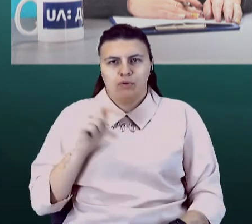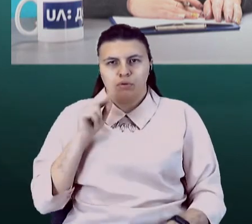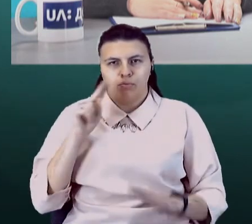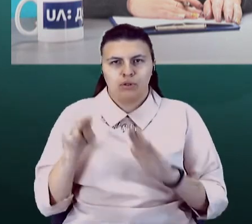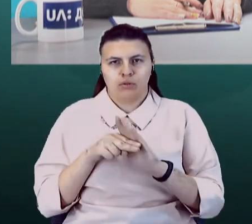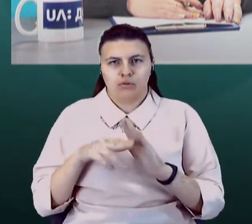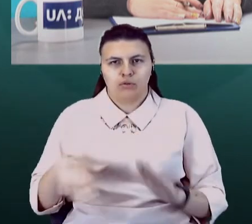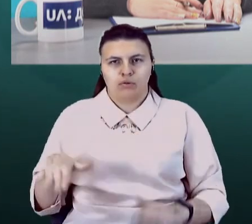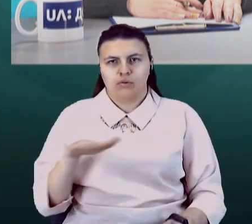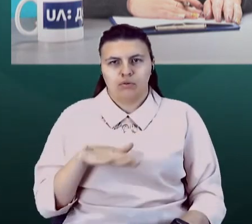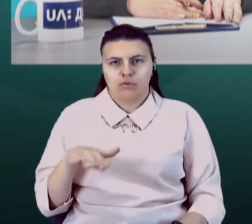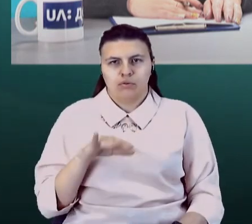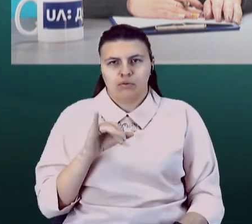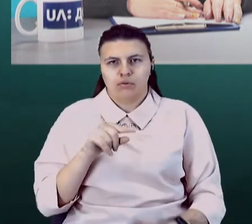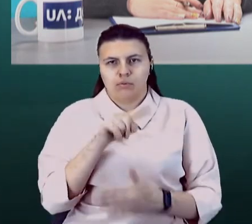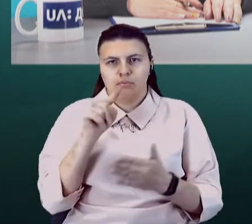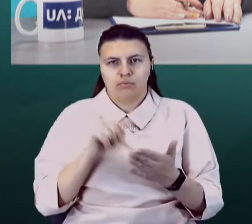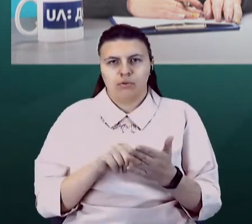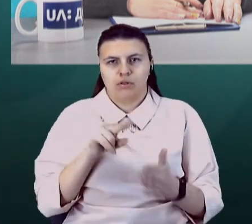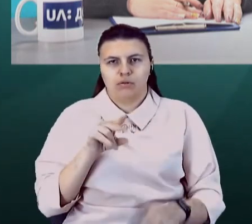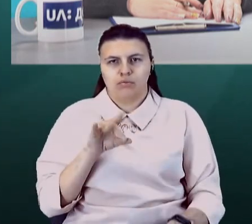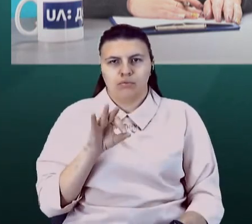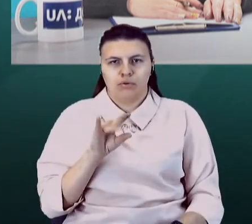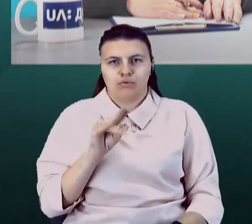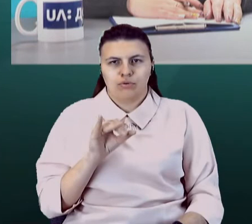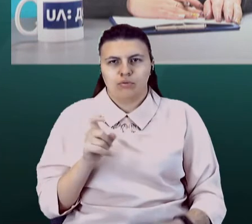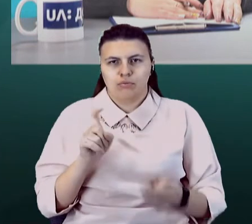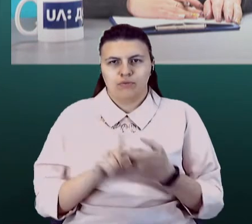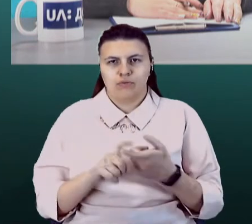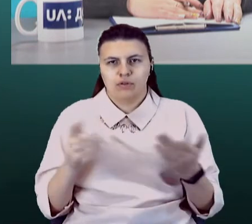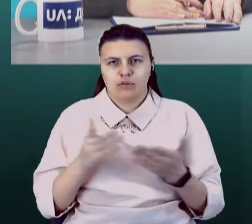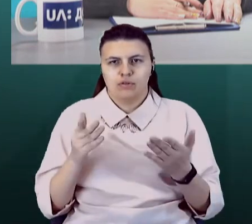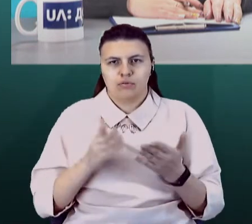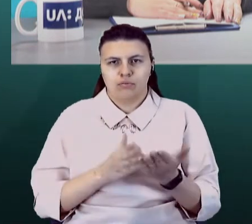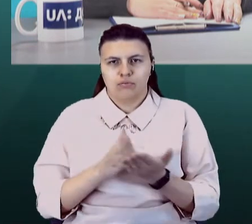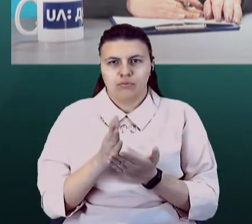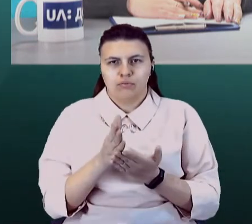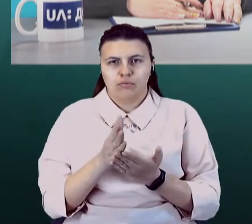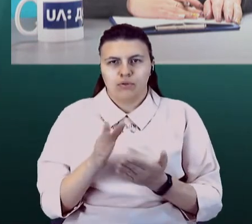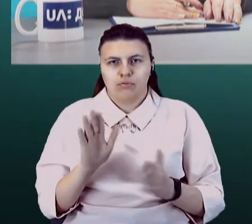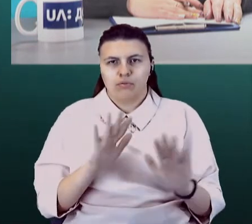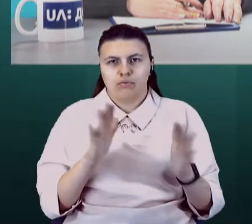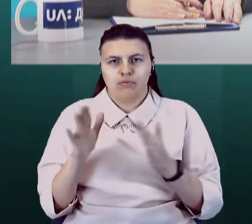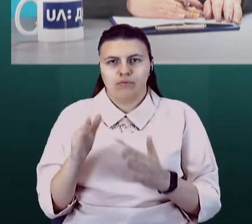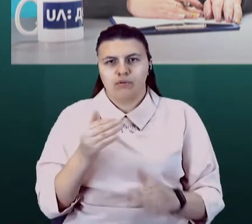І на питання, чи пов'язано це із якимись політичними моментами, він відповів,